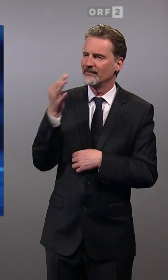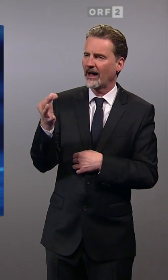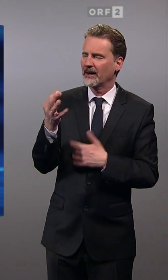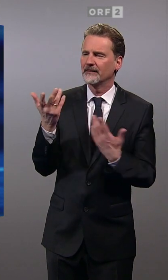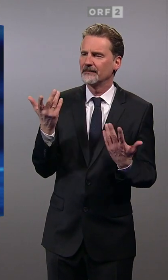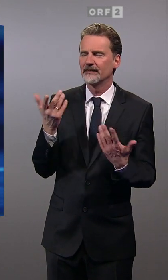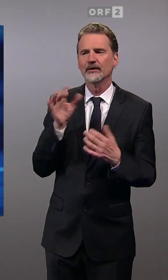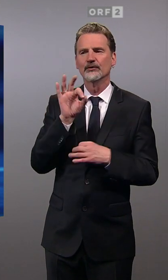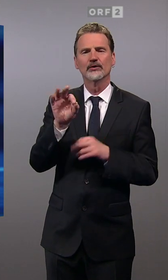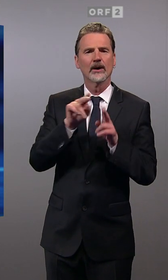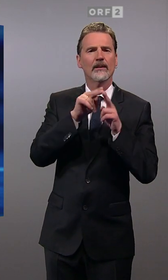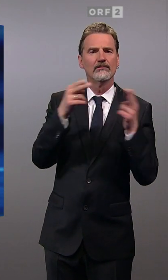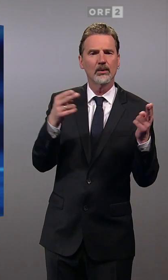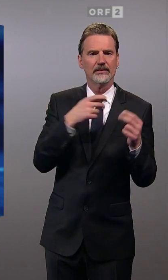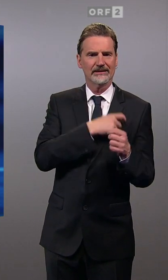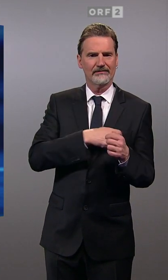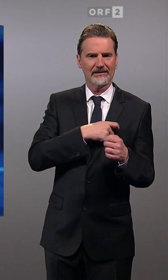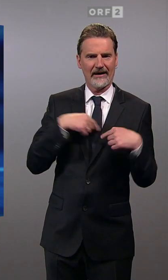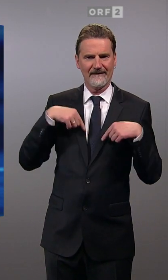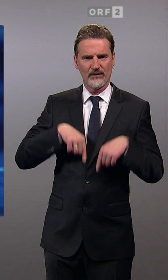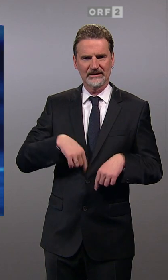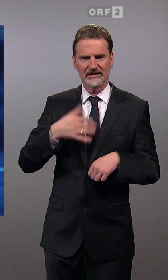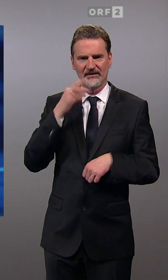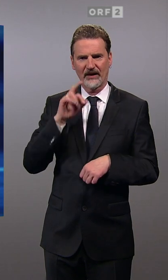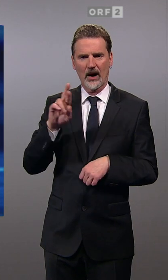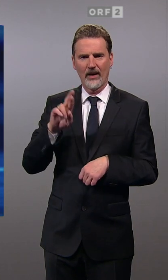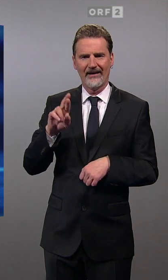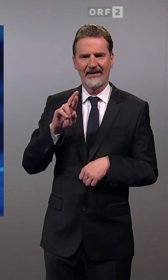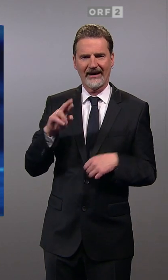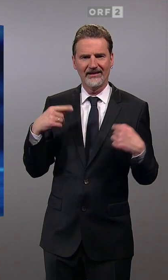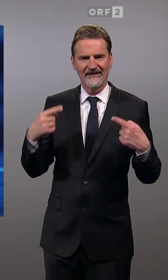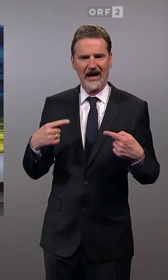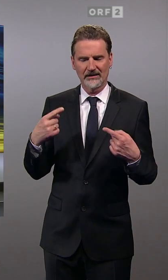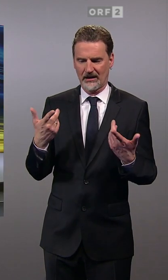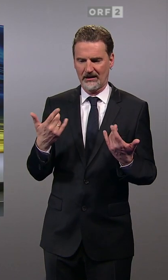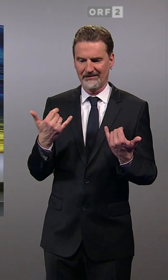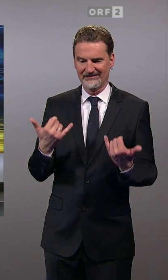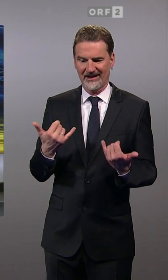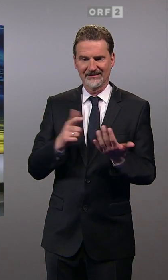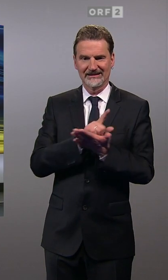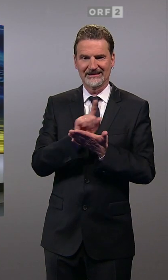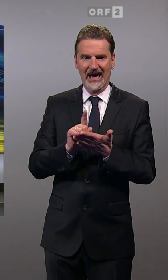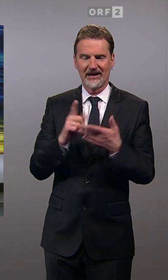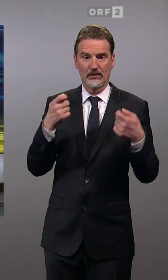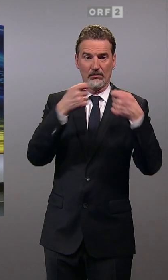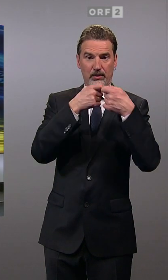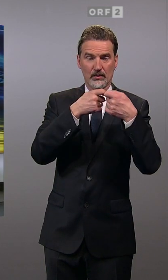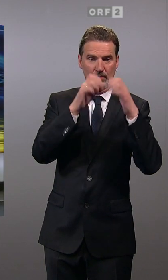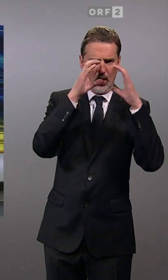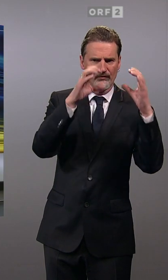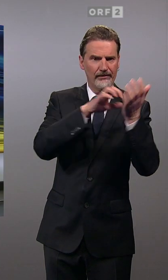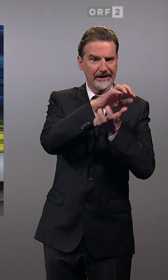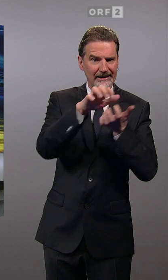für die Bundesparteivorsitzende Randy Wagner, wenn in Zeiten einer ÖVP-Krise im Bund die SPÖ bei